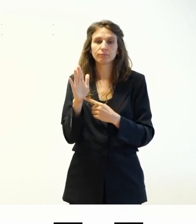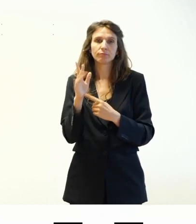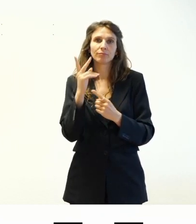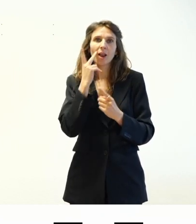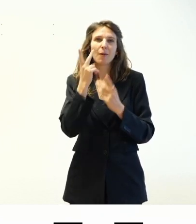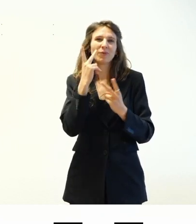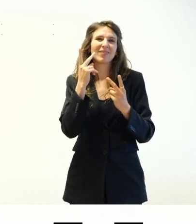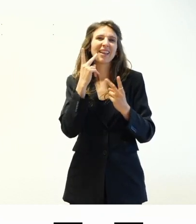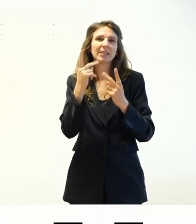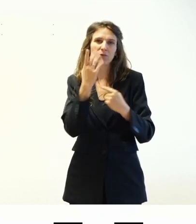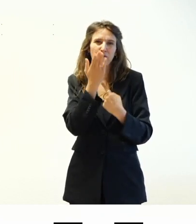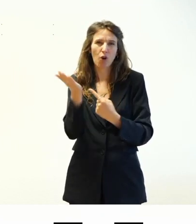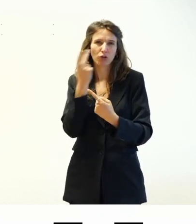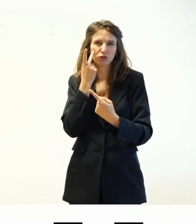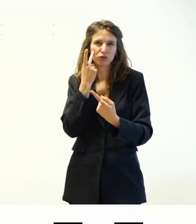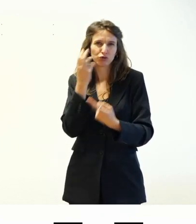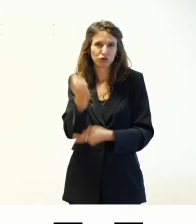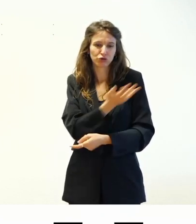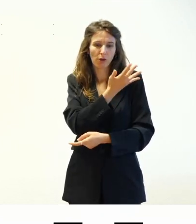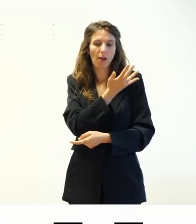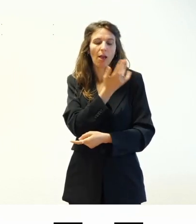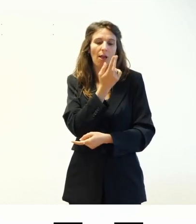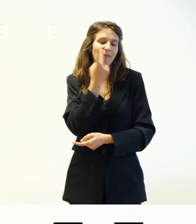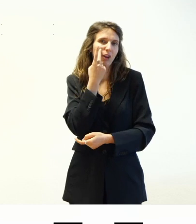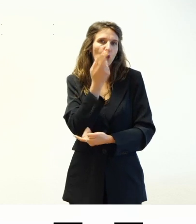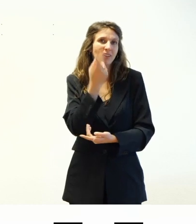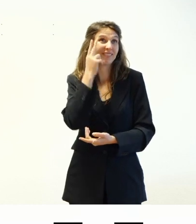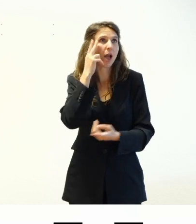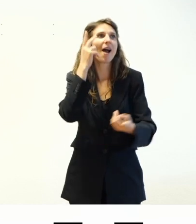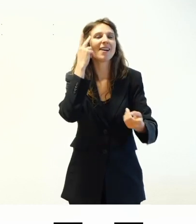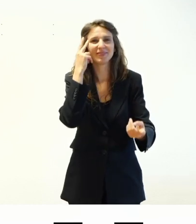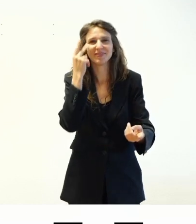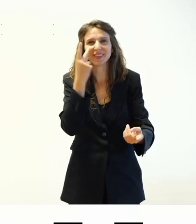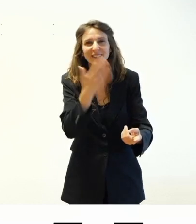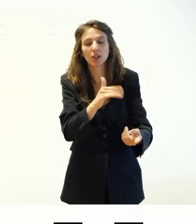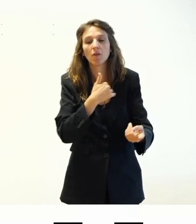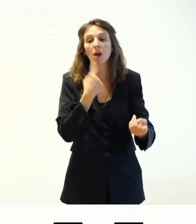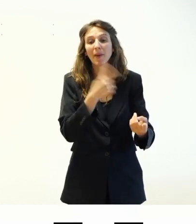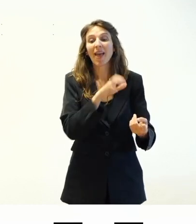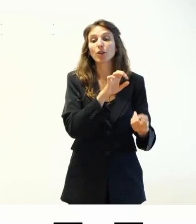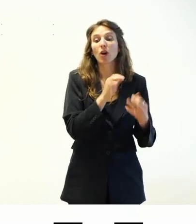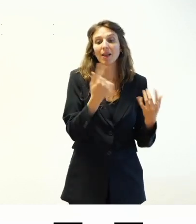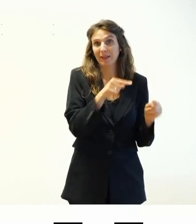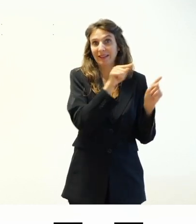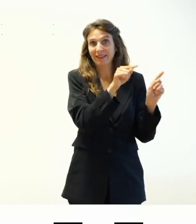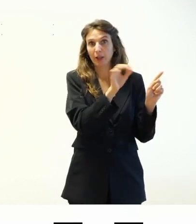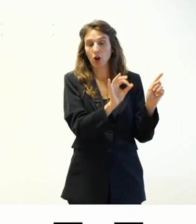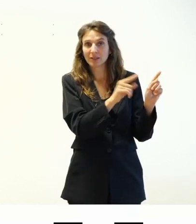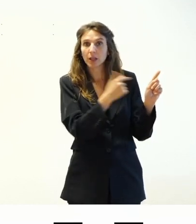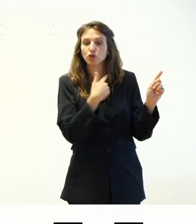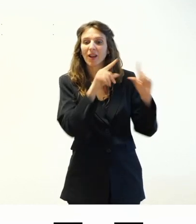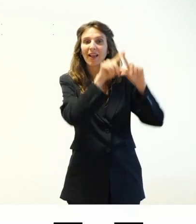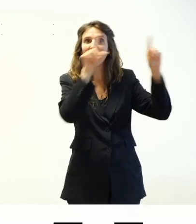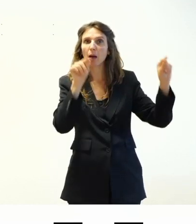'idea di come sono e ve li ricordate magari se li avete già visti, l'editor classico è fatto in questa maniera, per cui vedete che ho un campo titolo